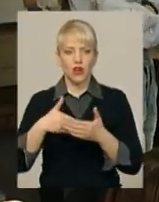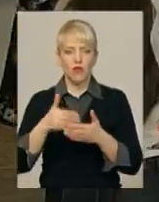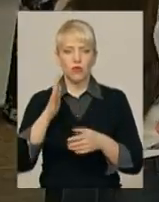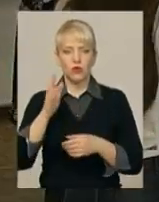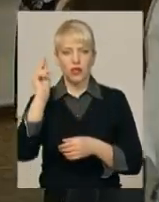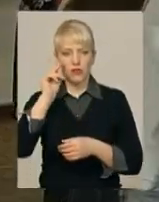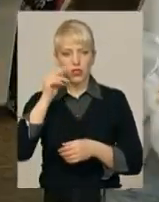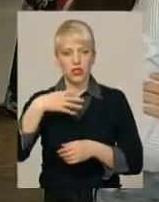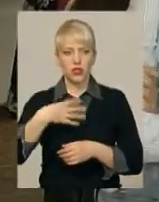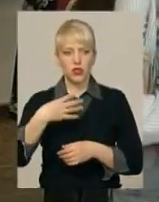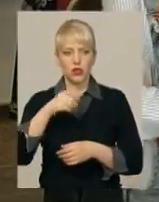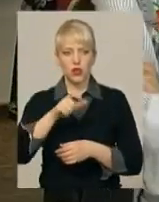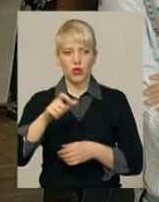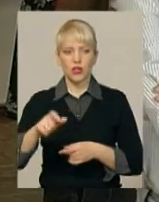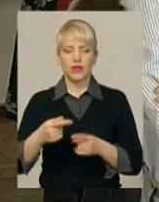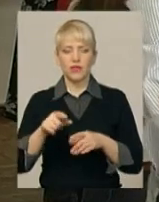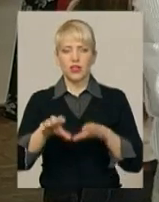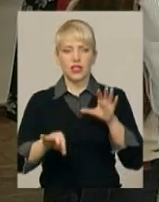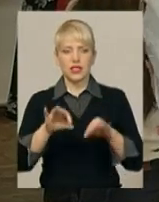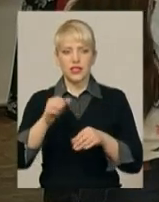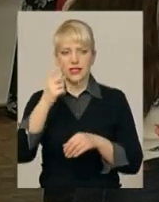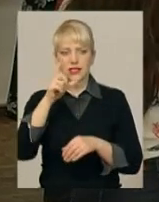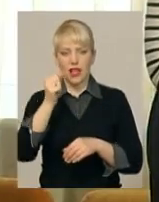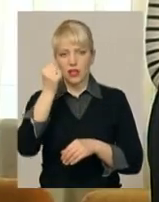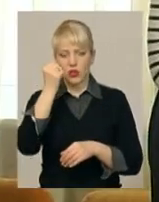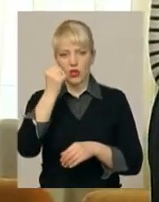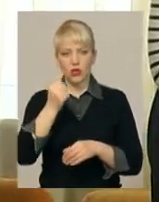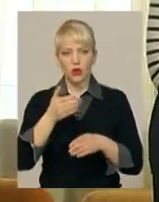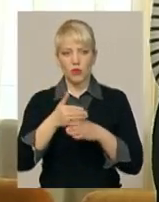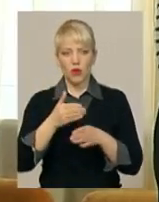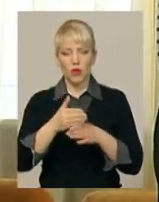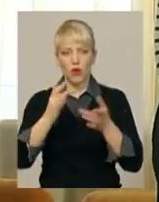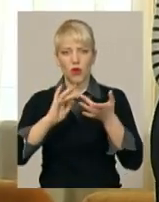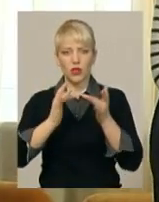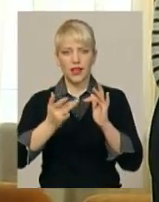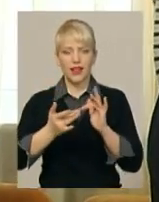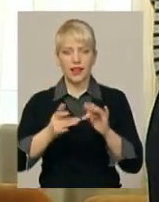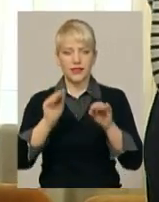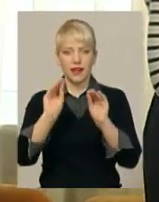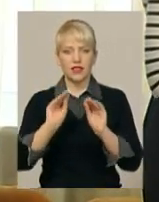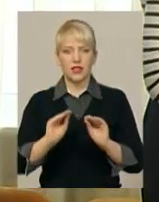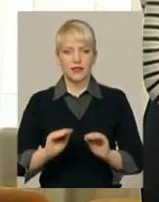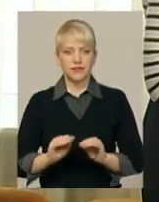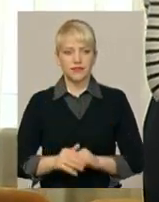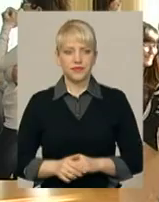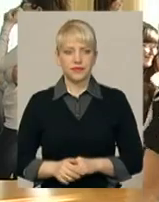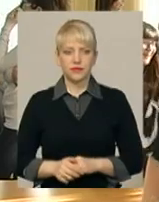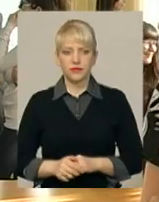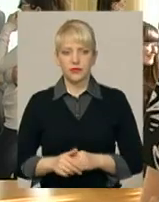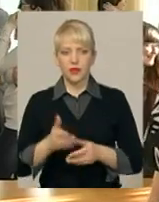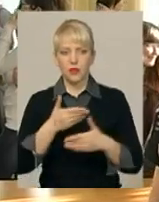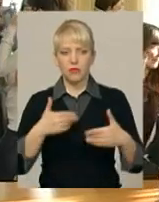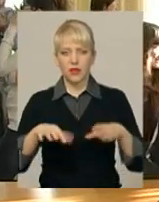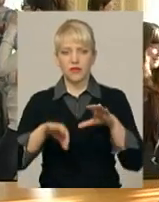хмельничан. Їх відібрали з-поміж та претендентів за допомогою онлайн-анкетування, розповідає співорганізатор проєкту Владислав Гребенюк. Ми